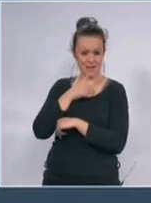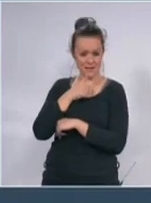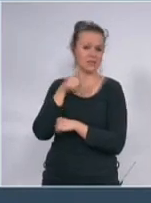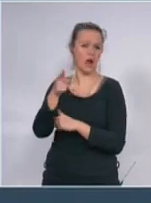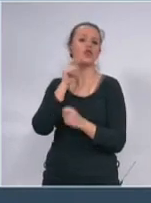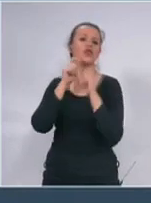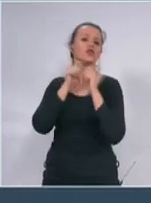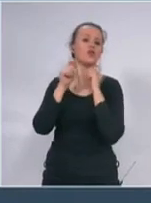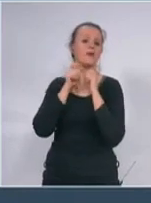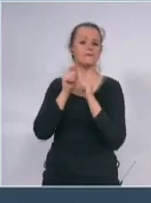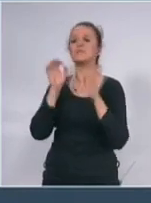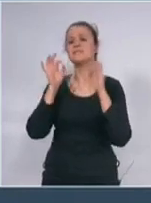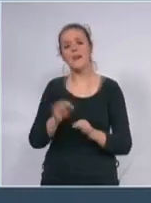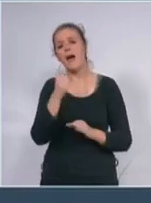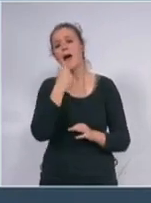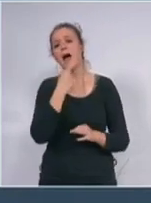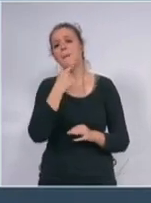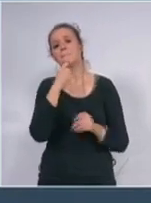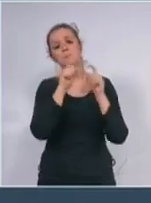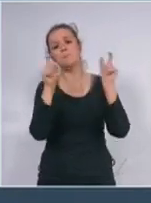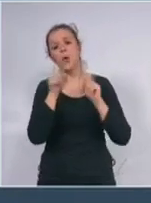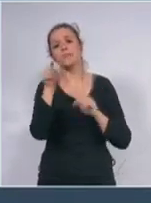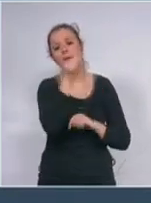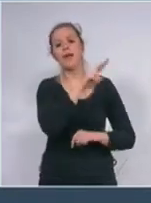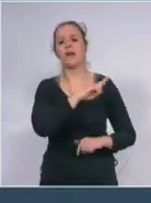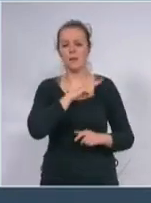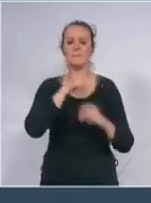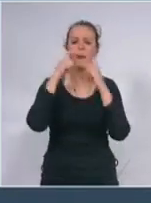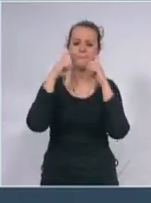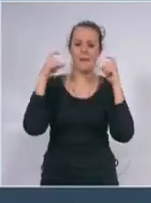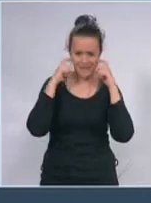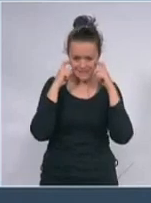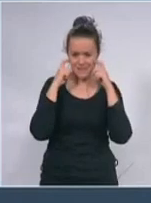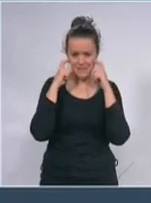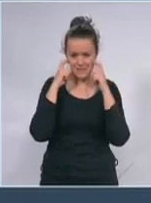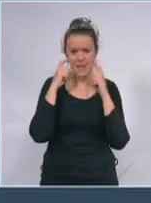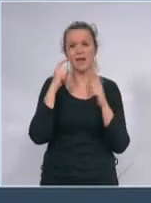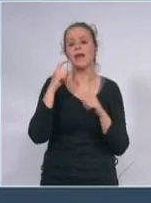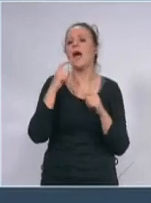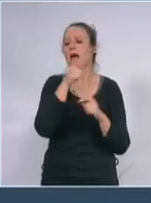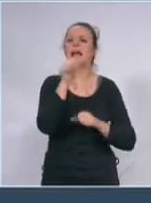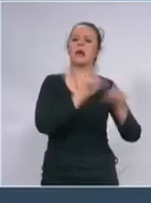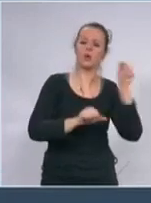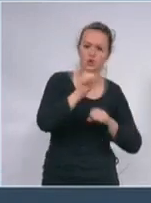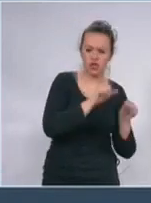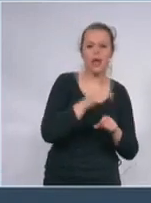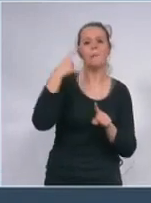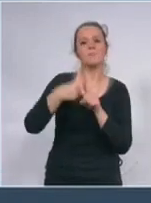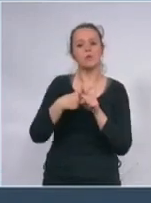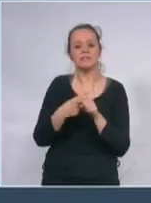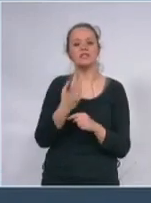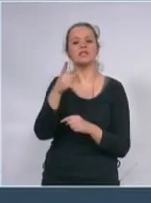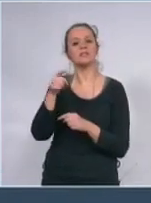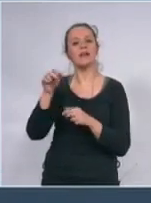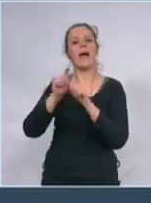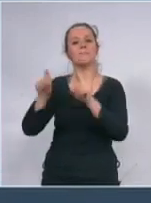je dogovorio da u svima apotekama budu maske hiruške, a imat ćemo i mnogo epidemioloških maske. Veliki je dan za nas